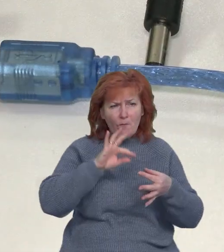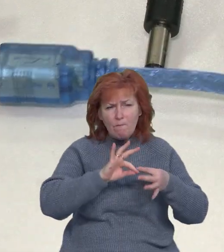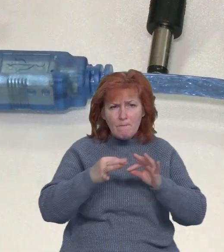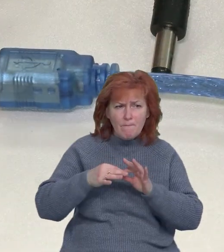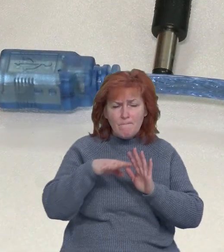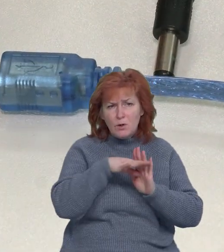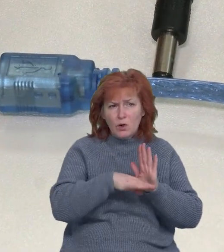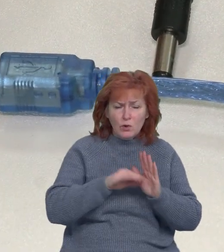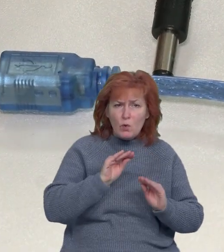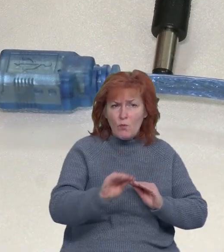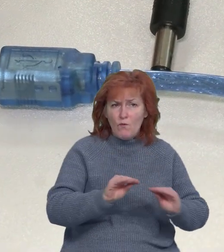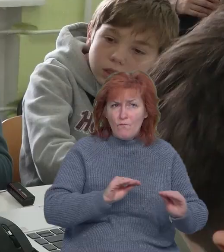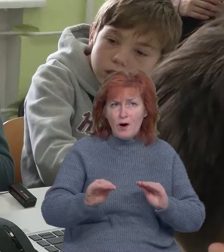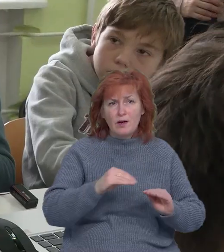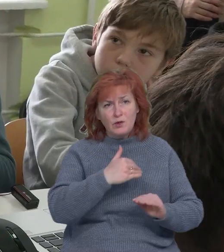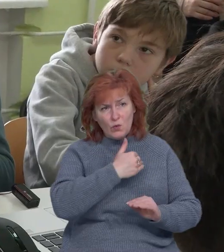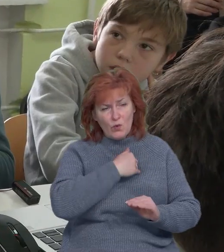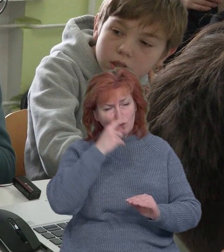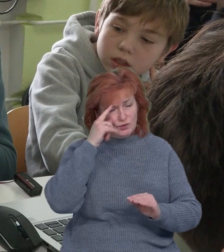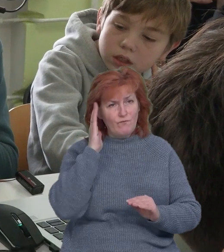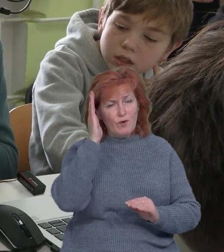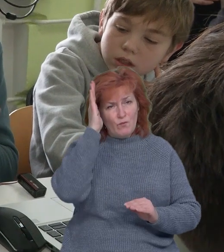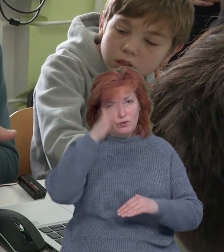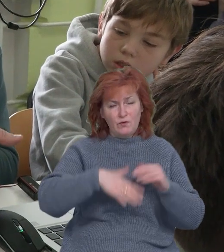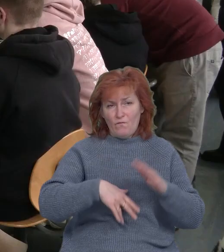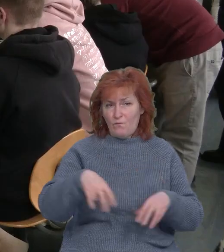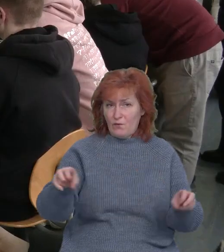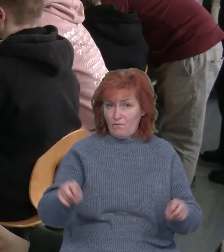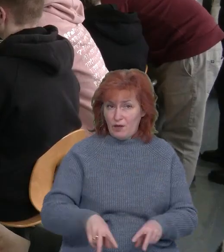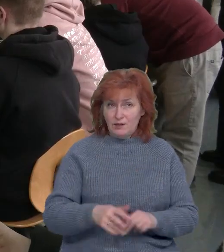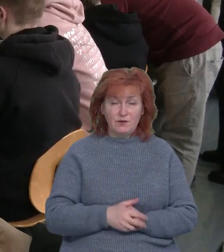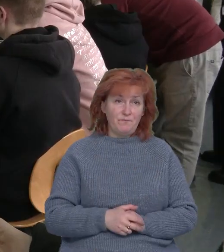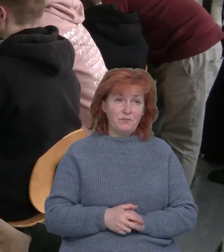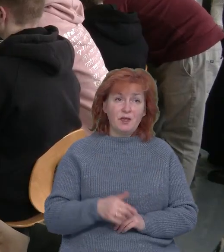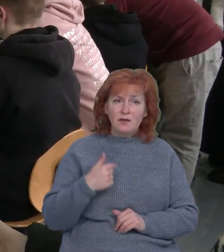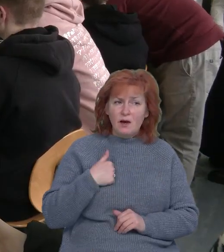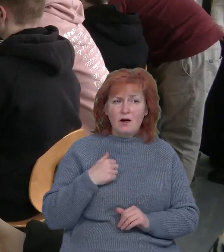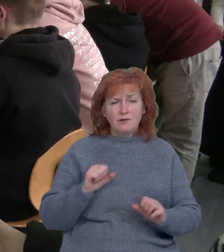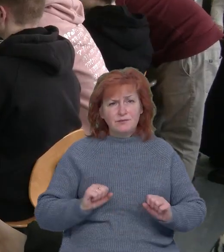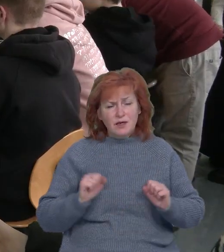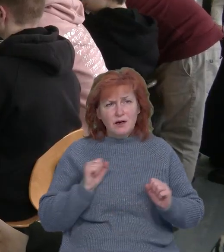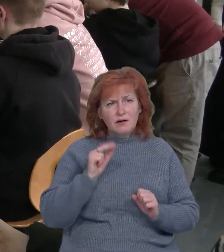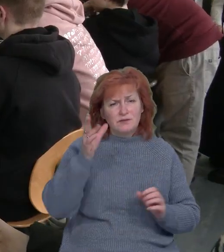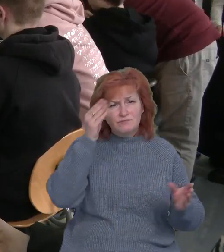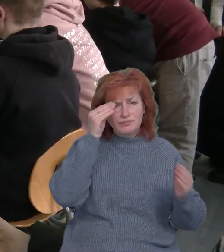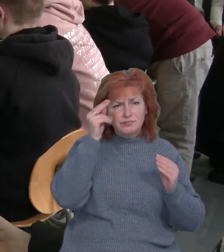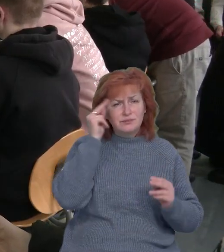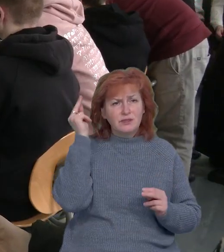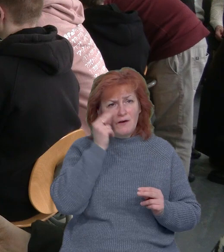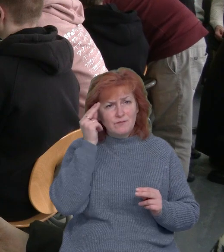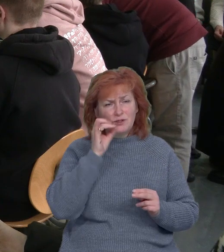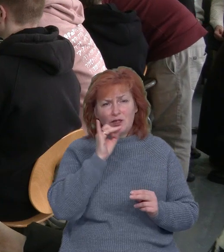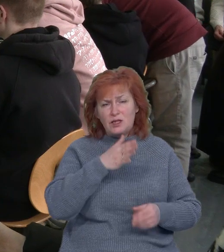Каже, це його хобі, яке згодом хоче перетворити у майбутню професію. Я навіть стараюсь навчатися на